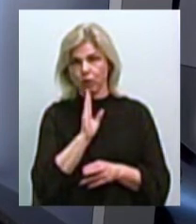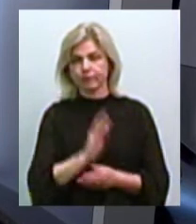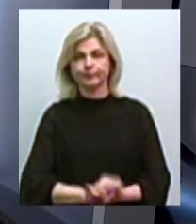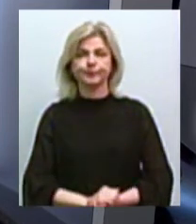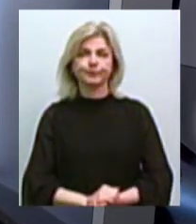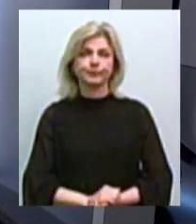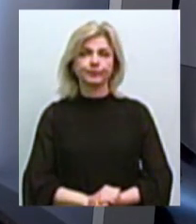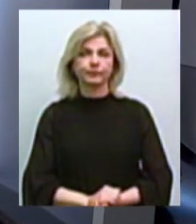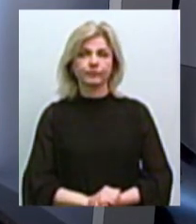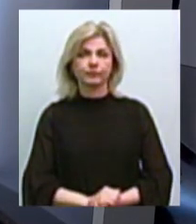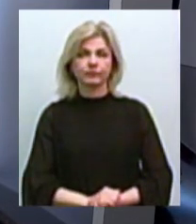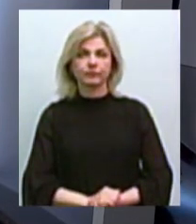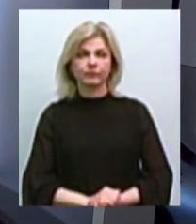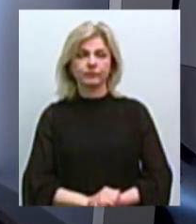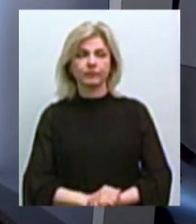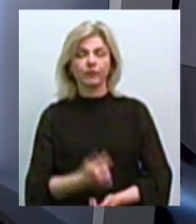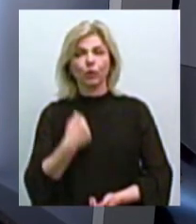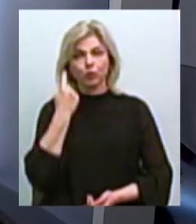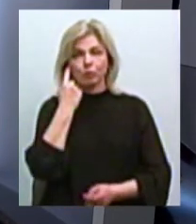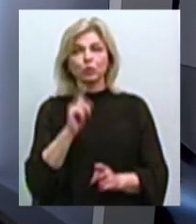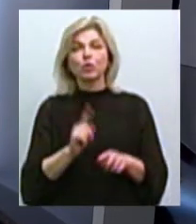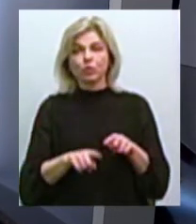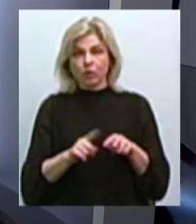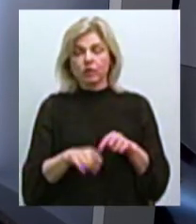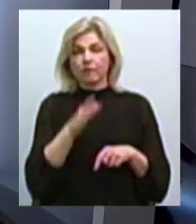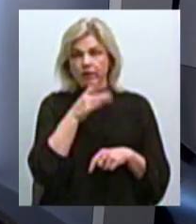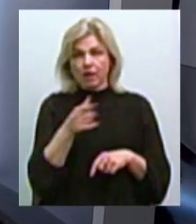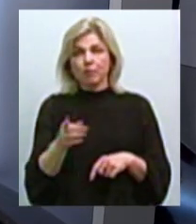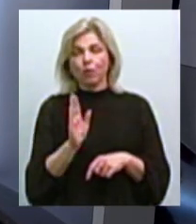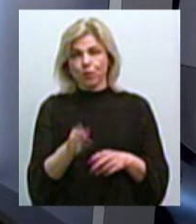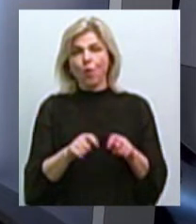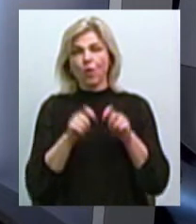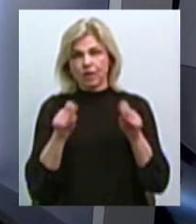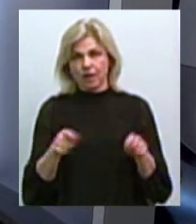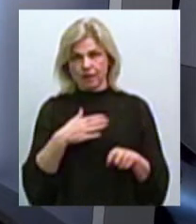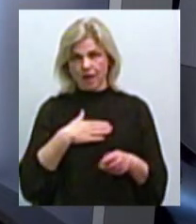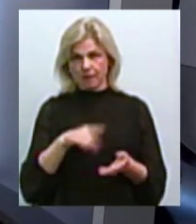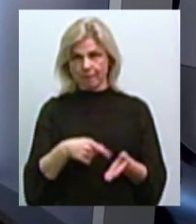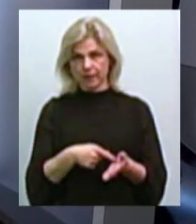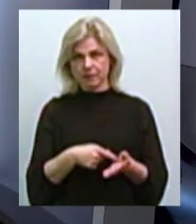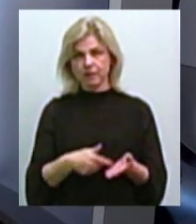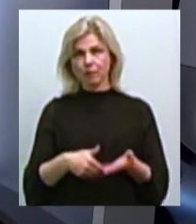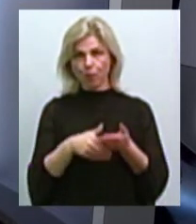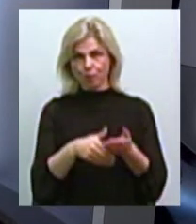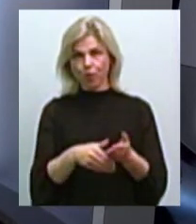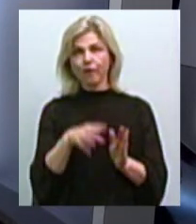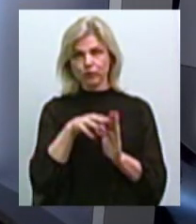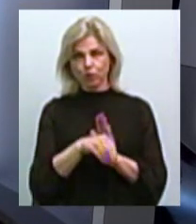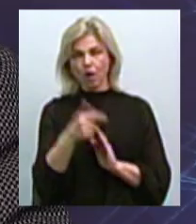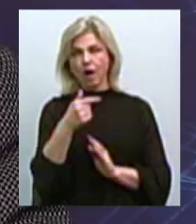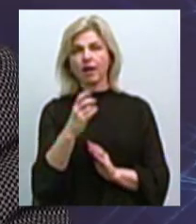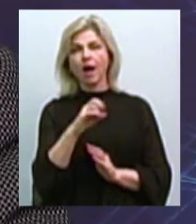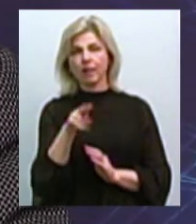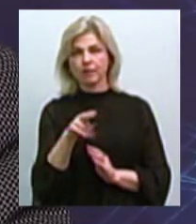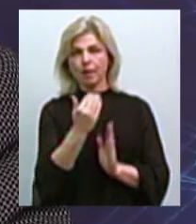І я думаю, що в найближчий час він буде відкритий в нашому місті за допомоги, в тому числі, грантової програми,